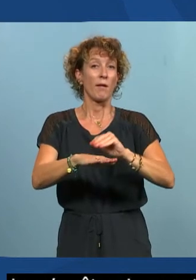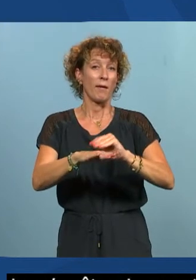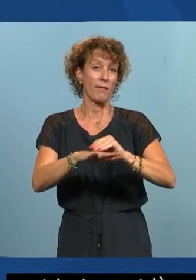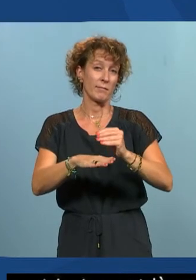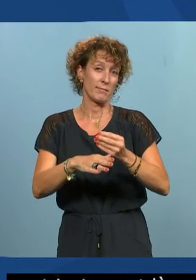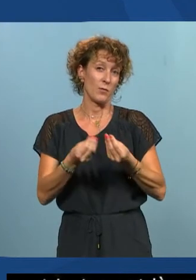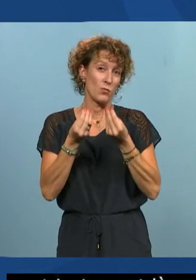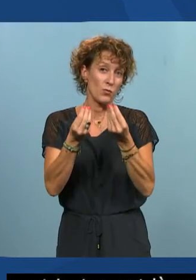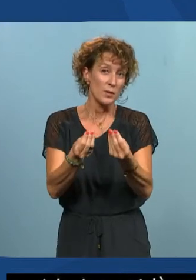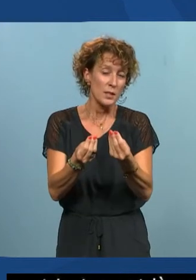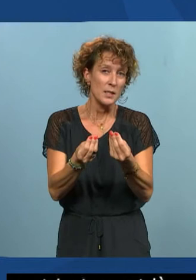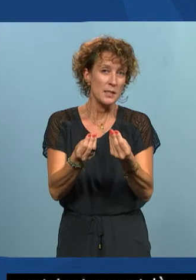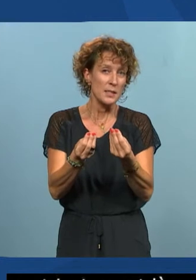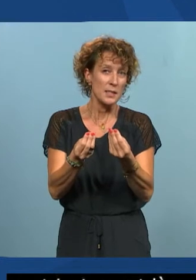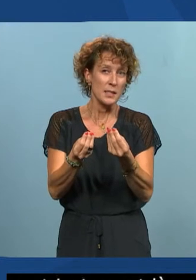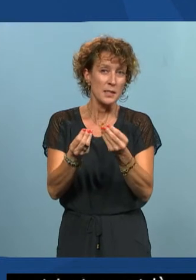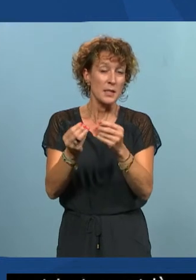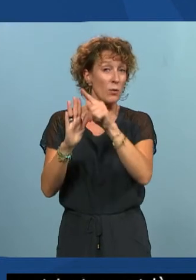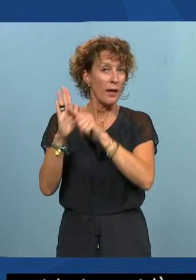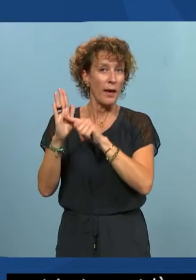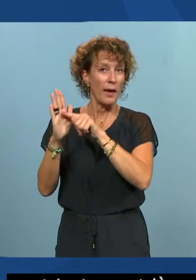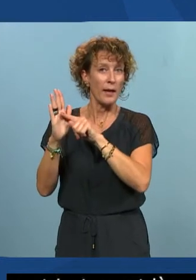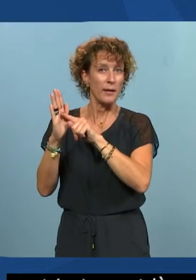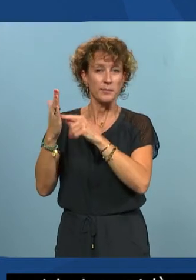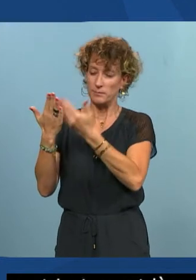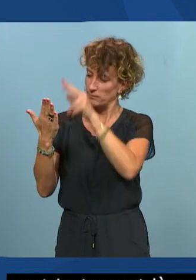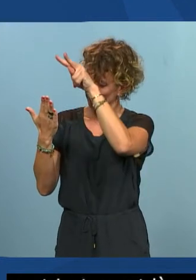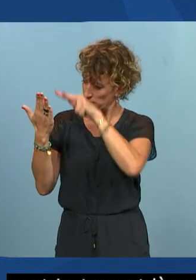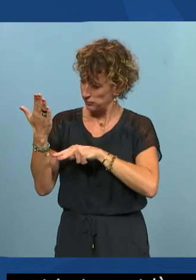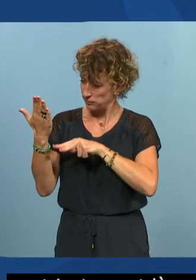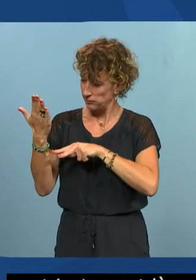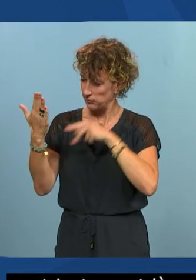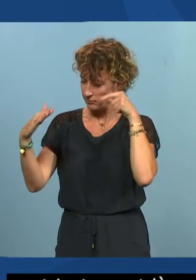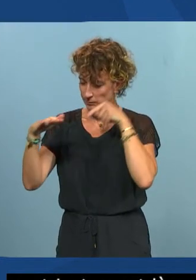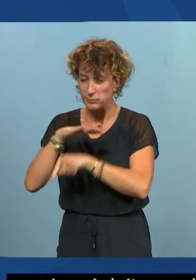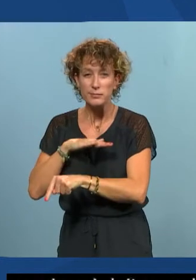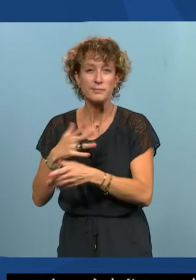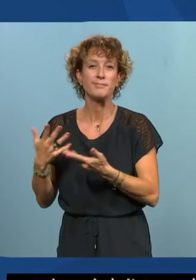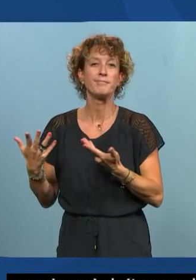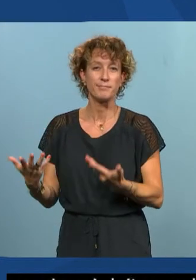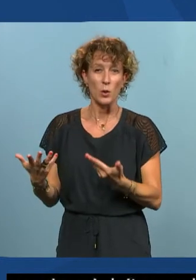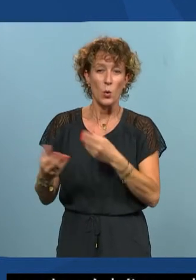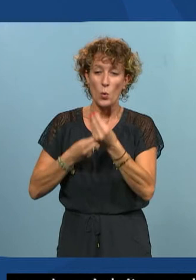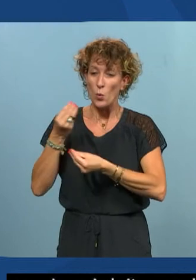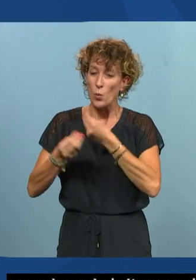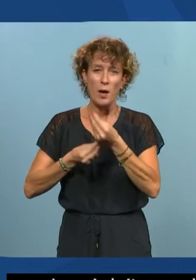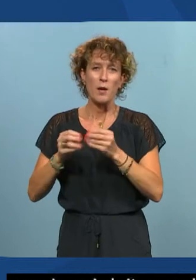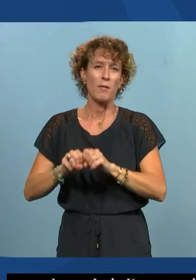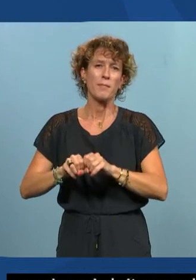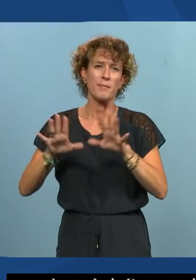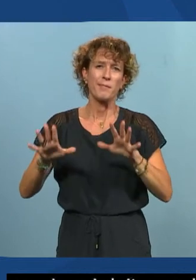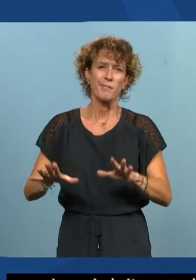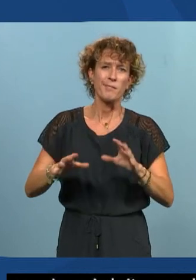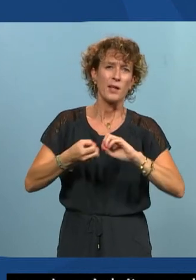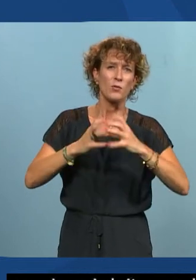d'aller se plonger dans la lecture de ces normes de ces règles de ces référentiels ou dans des documents qui les vulgarisent si nécessaire il y a plein de ressources en ligne des